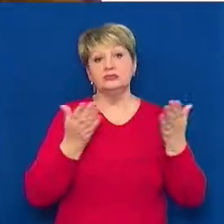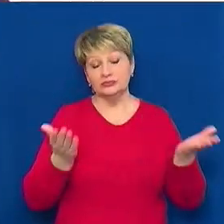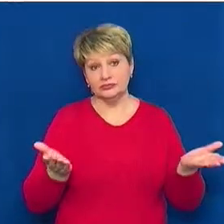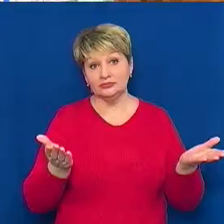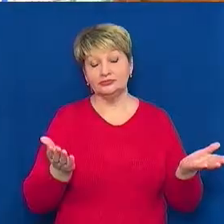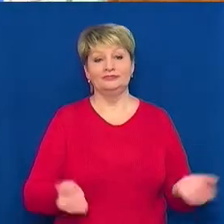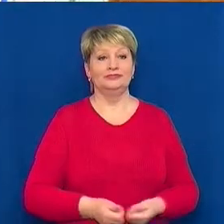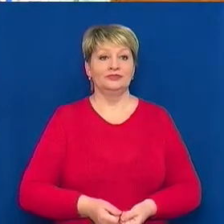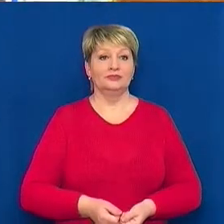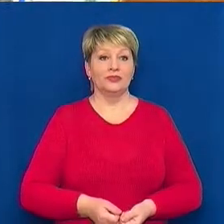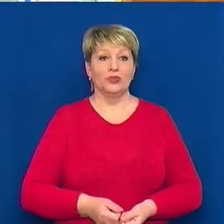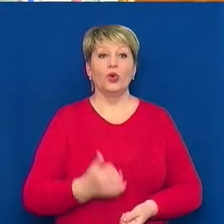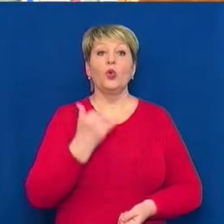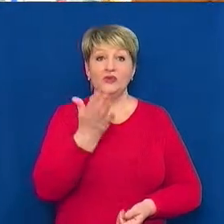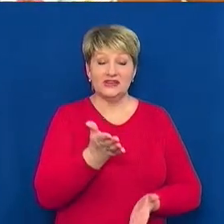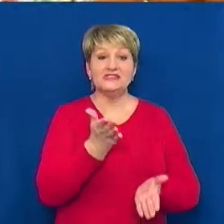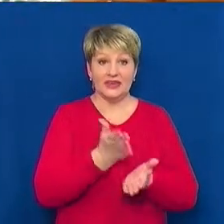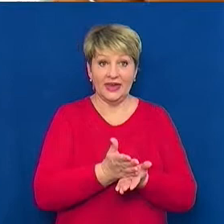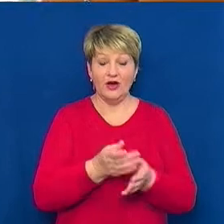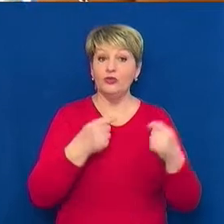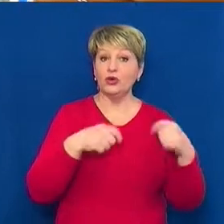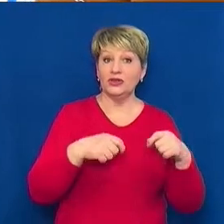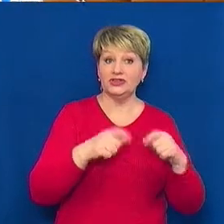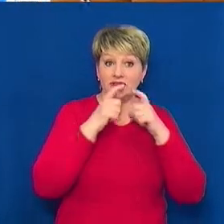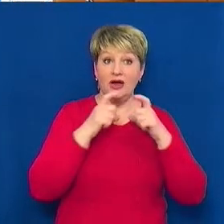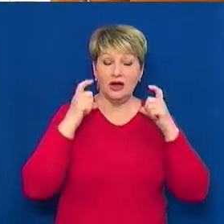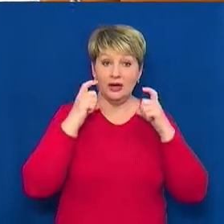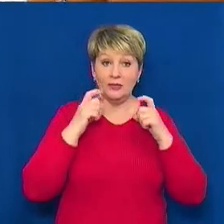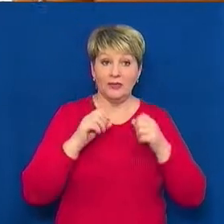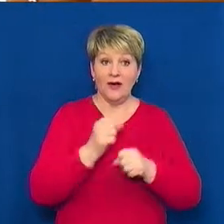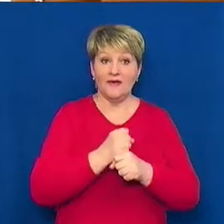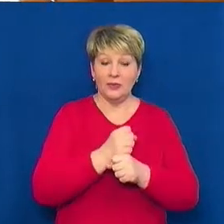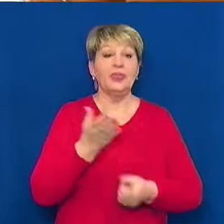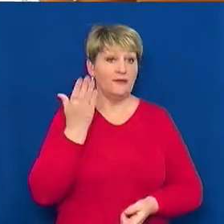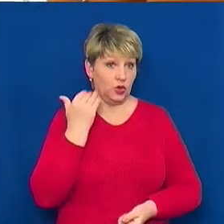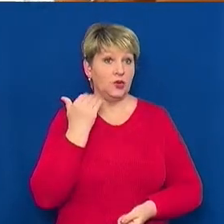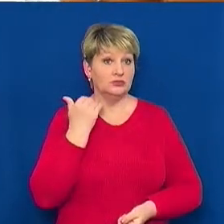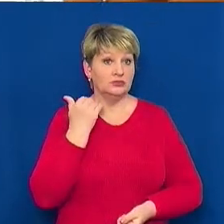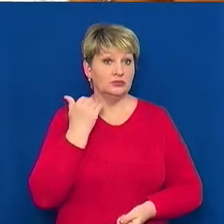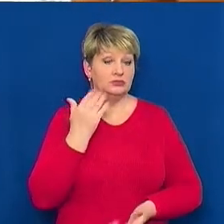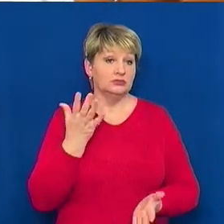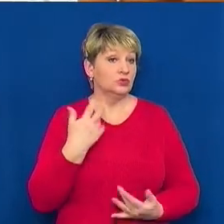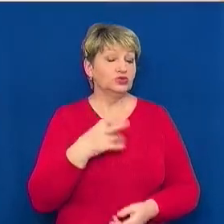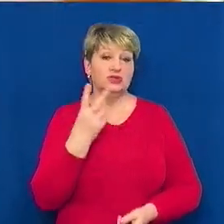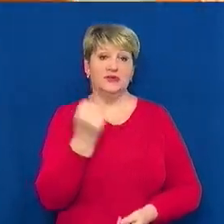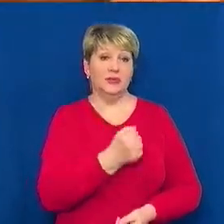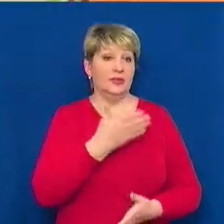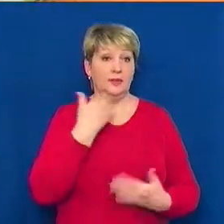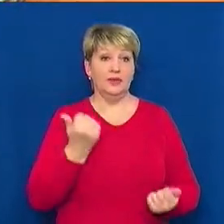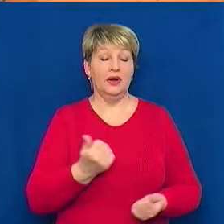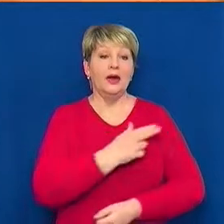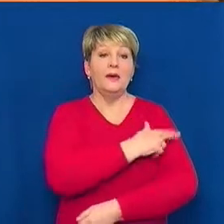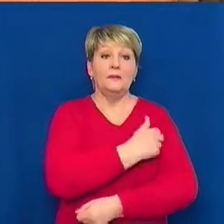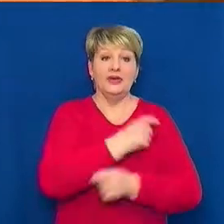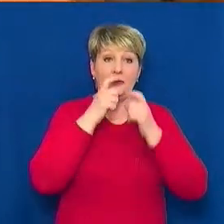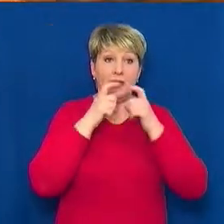Дякую. У вас вони є в аптеці в продажу чи немає? А як давно? Тижні-два. «Медичні маски